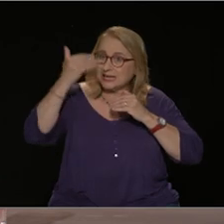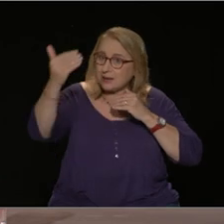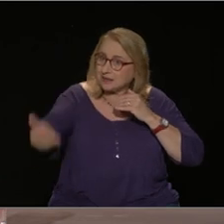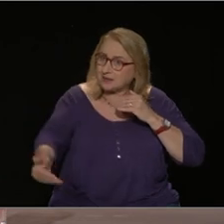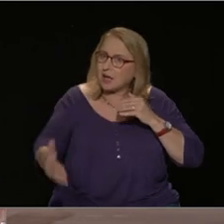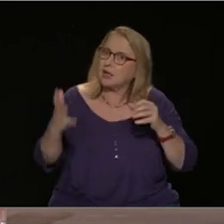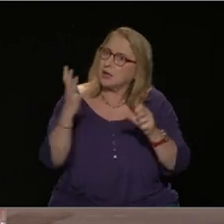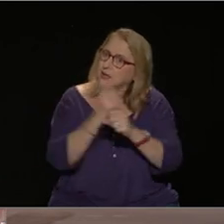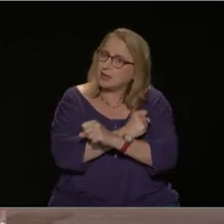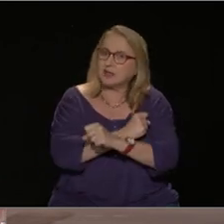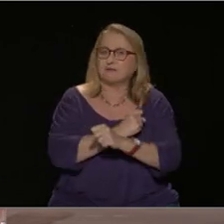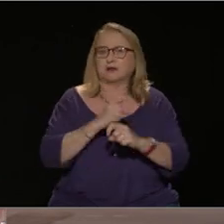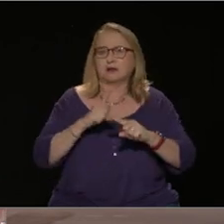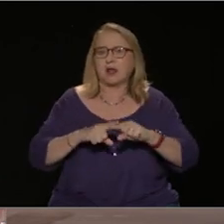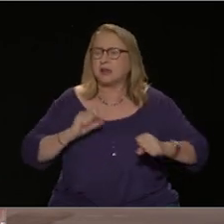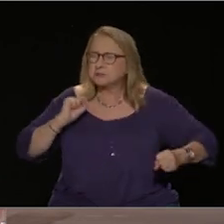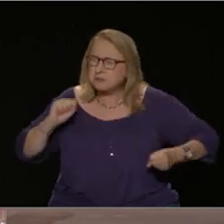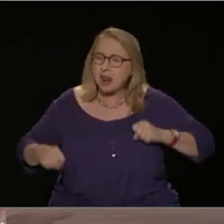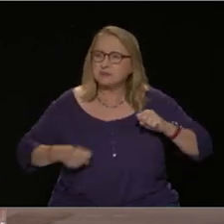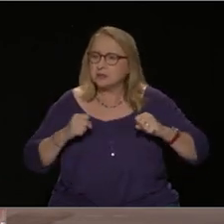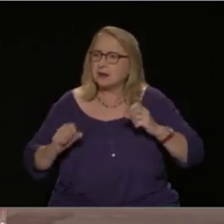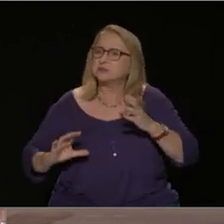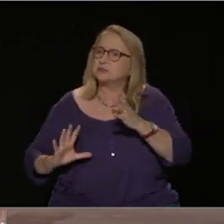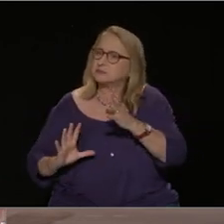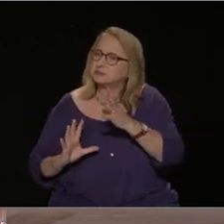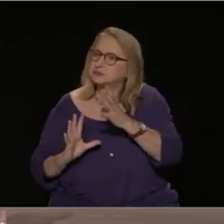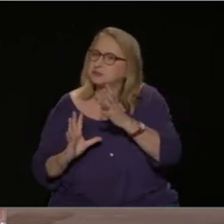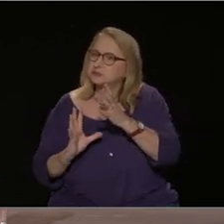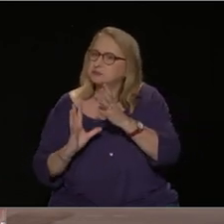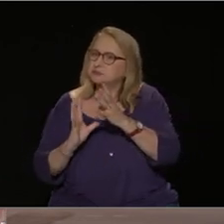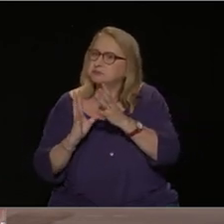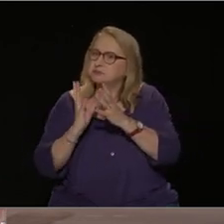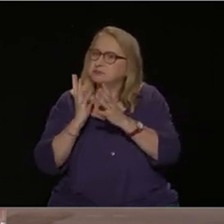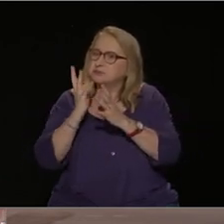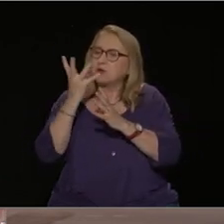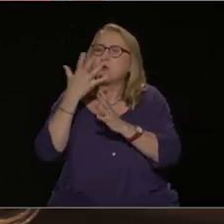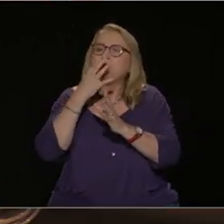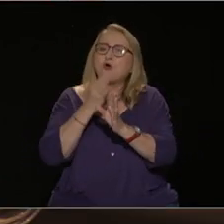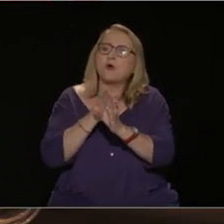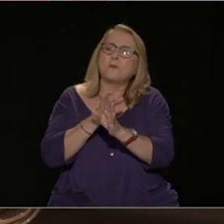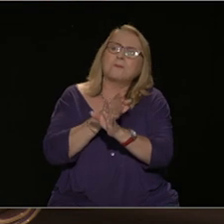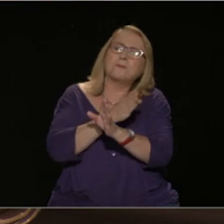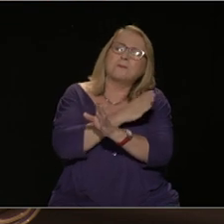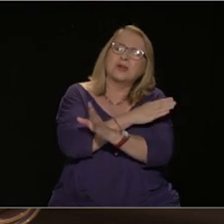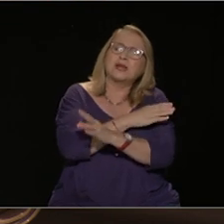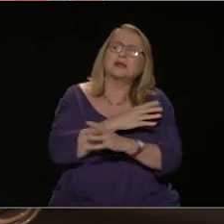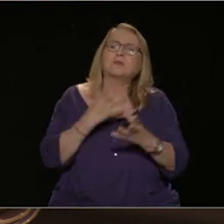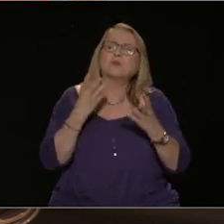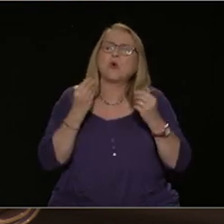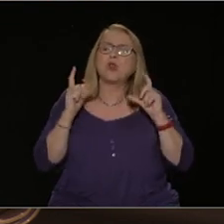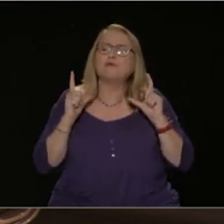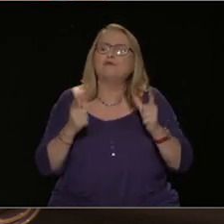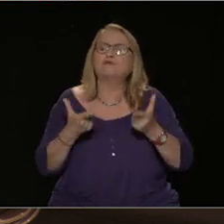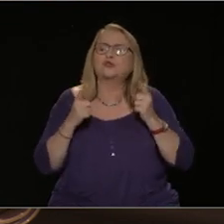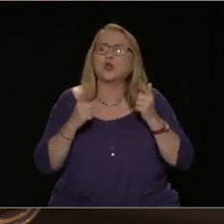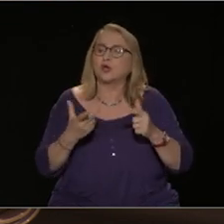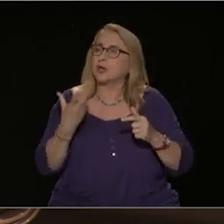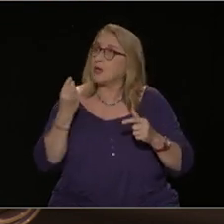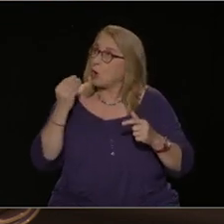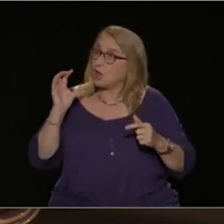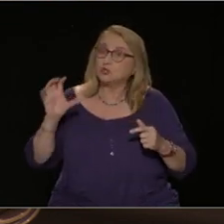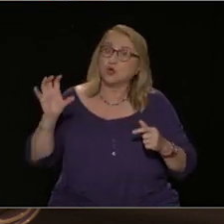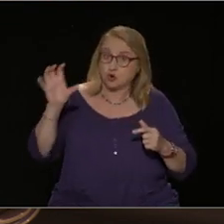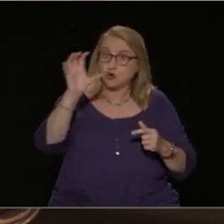φτώχειας και της εξαθλίωσης που ταλαιπωρεί για δεκαετίες τόσες και τόσες άλλες χώρες στον κόσμο και βέβαια εκεί